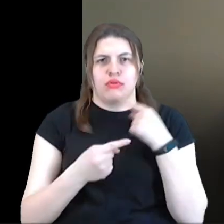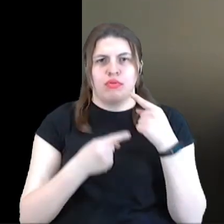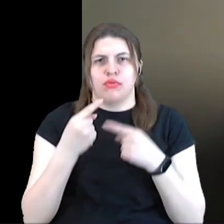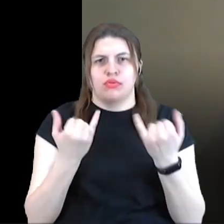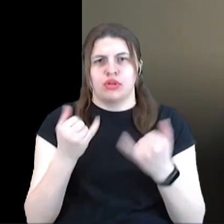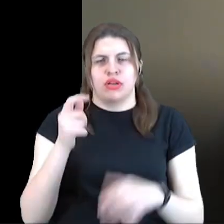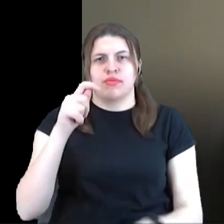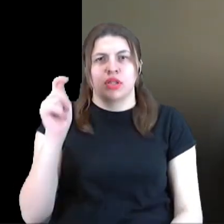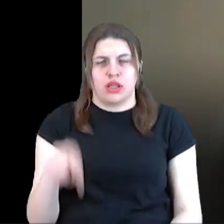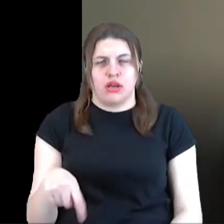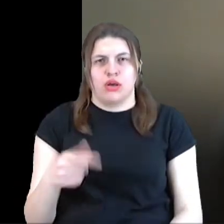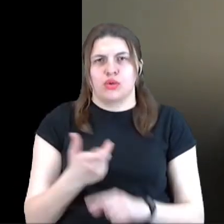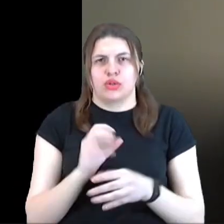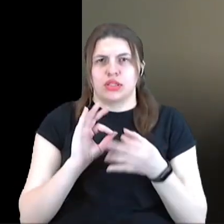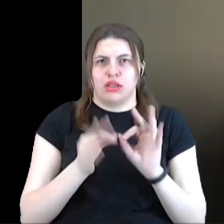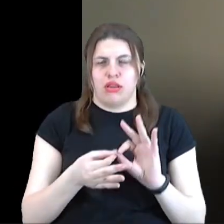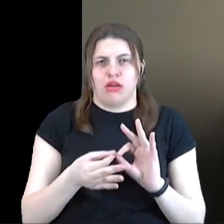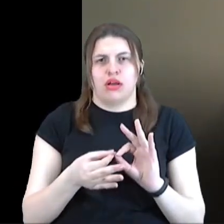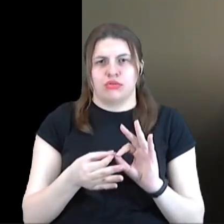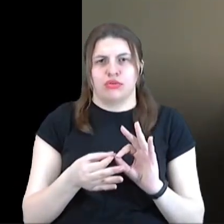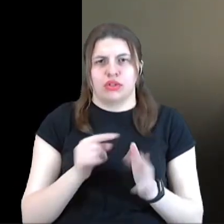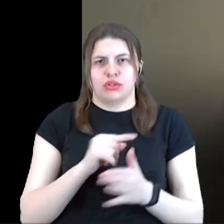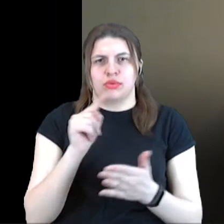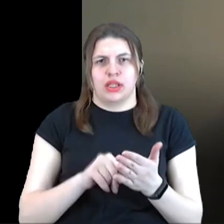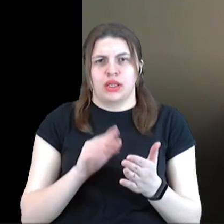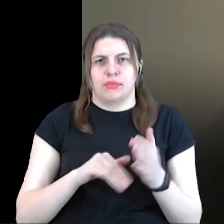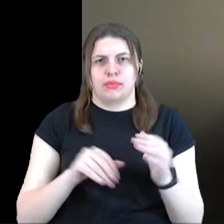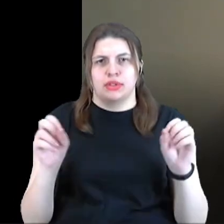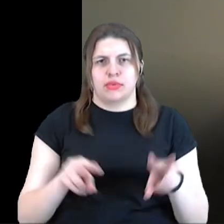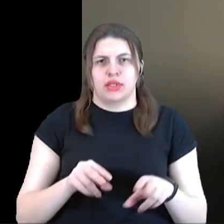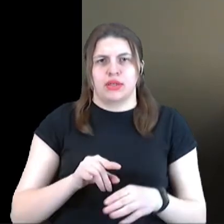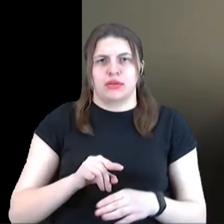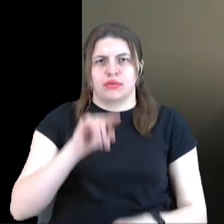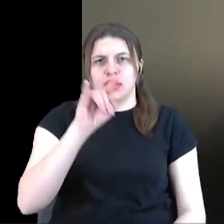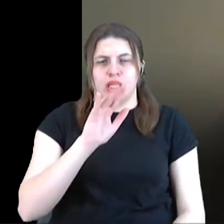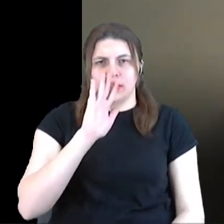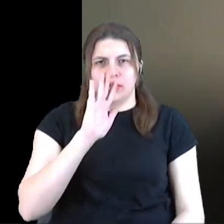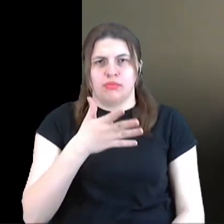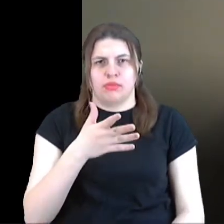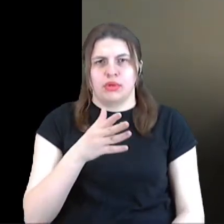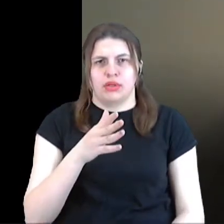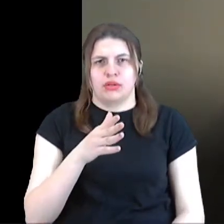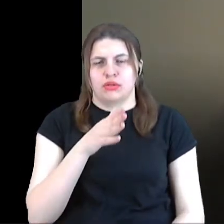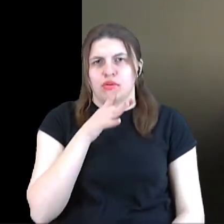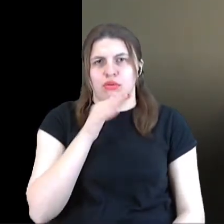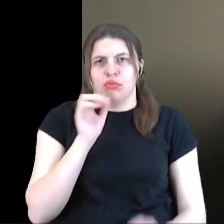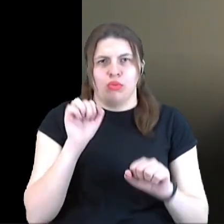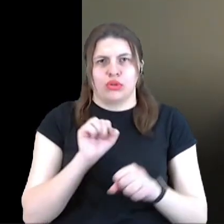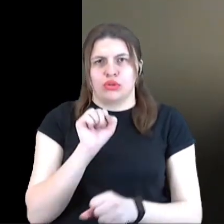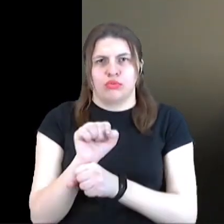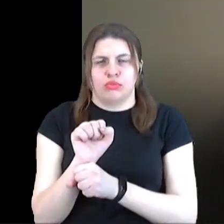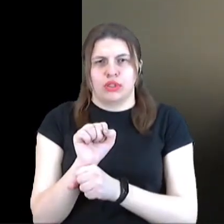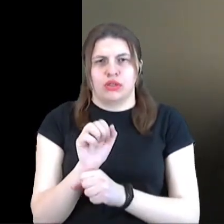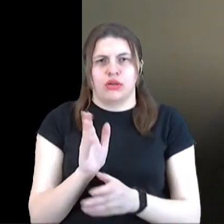що сьогодні дуже складно з питань безпеки літати, але за п'ять років може війна зупинитися і будуть більш